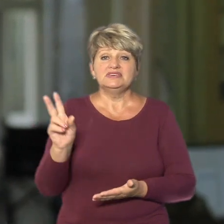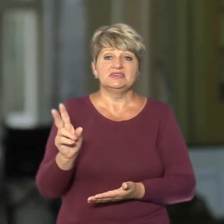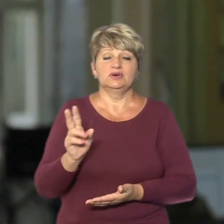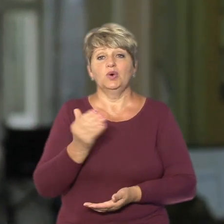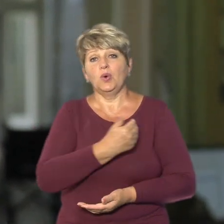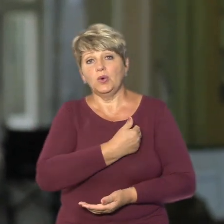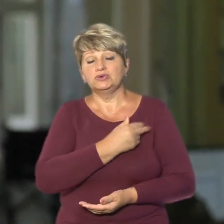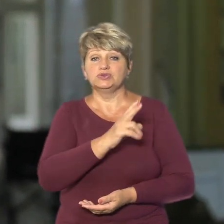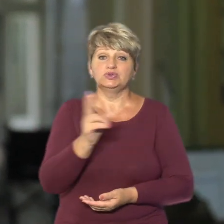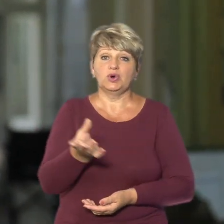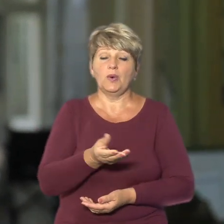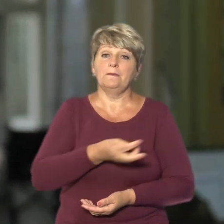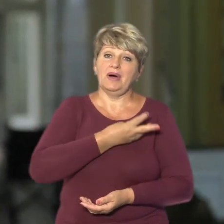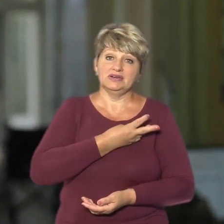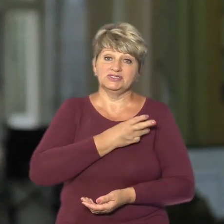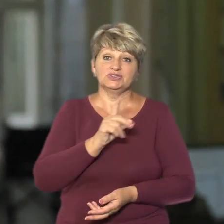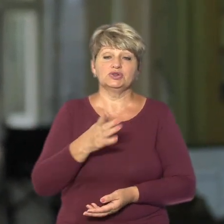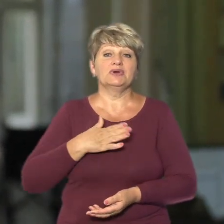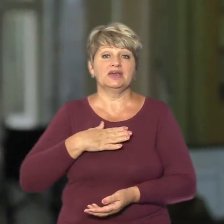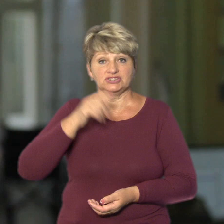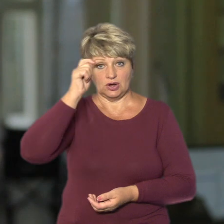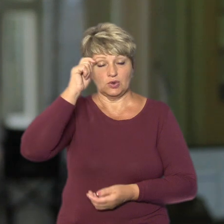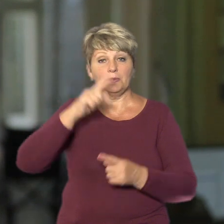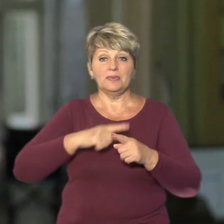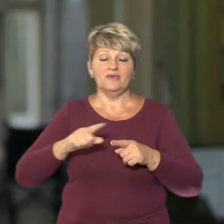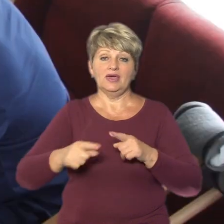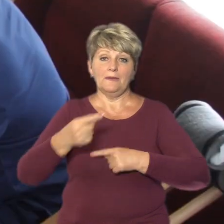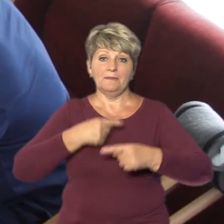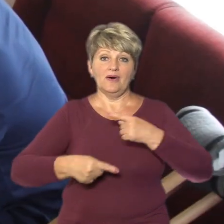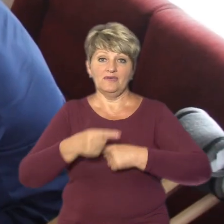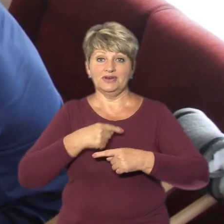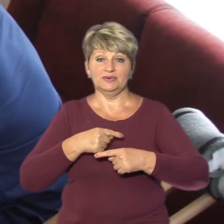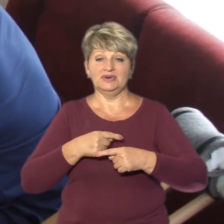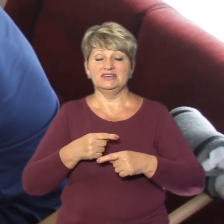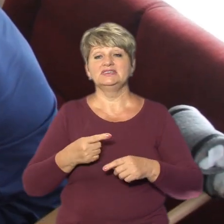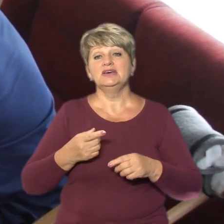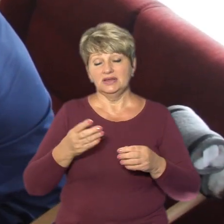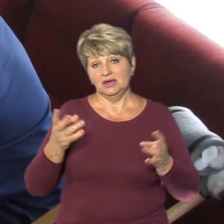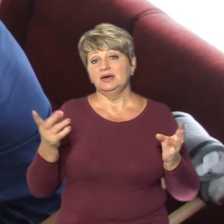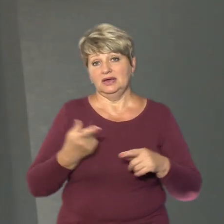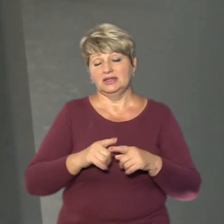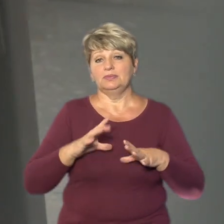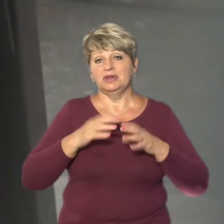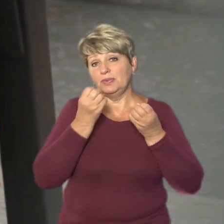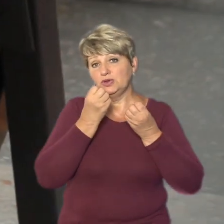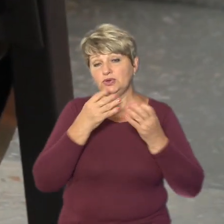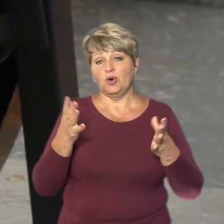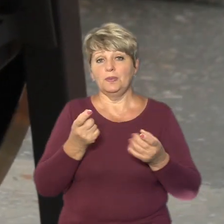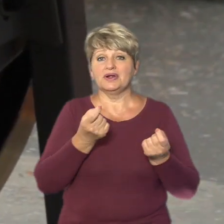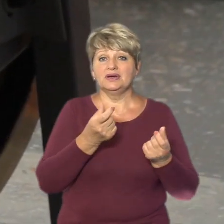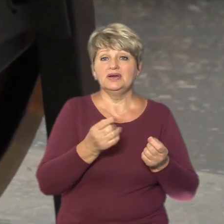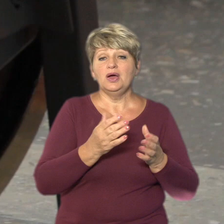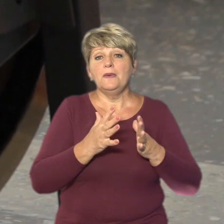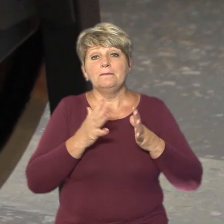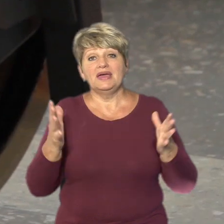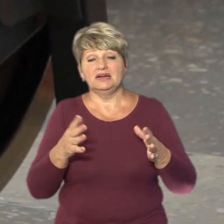щоб наші захисники швидше повернулися в строй. Було б дуже добре, якби ця площадка була. Трошки більше вправ